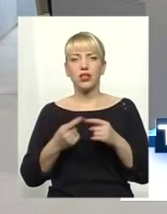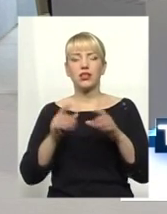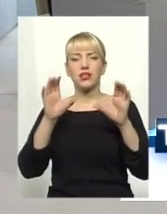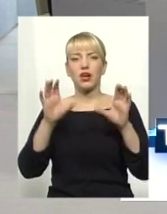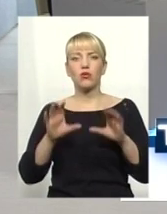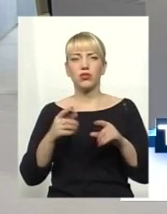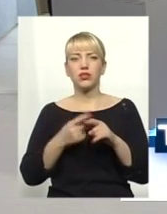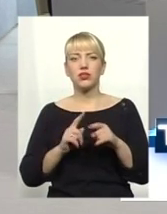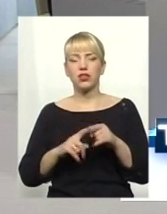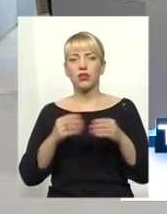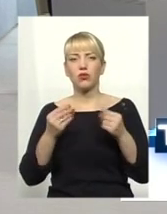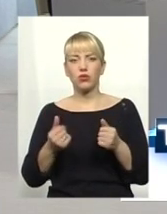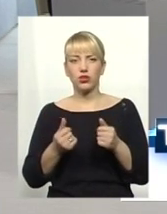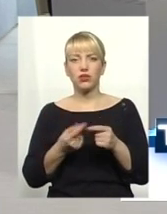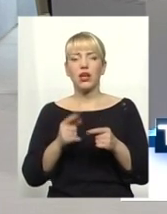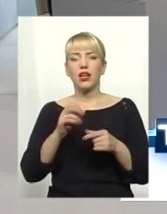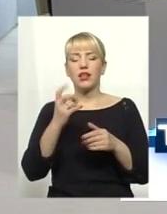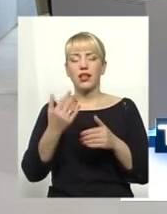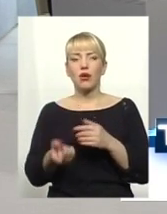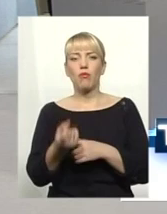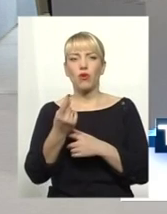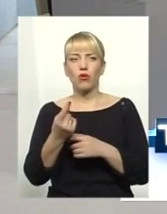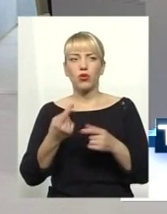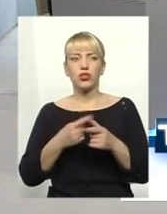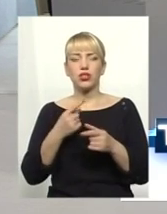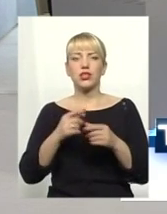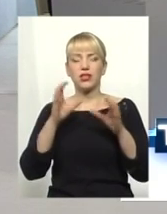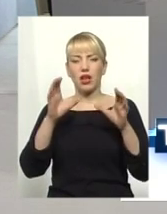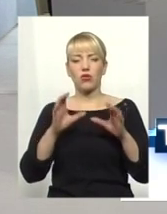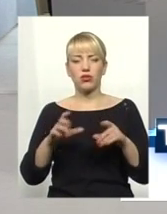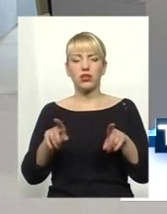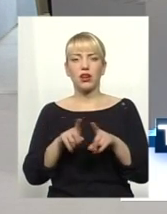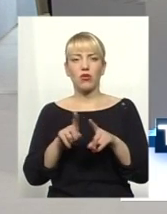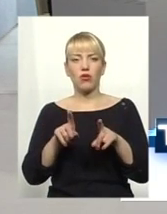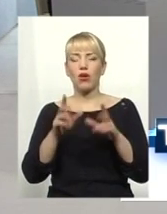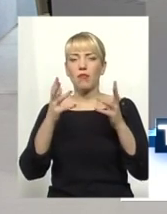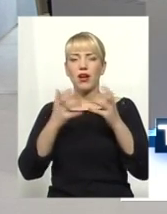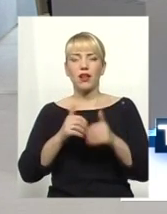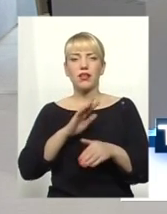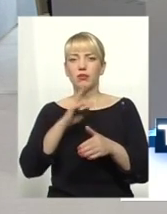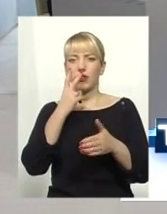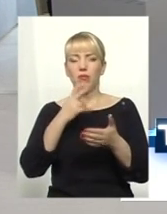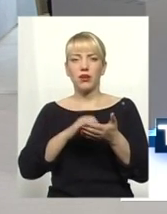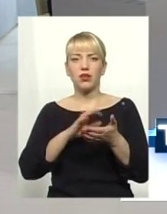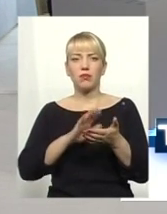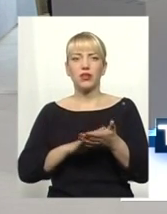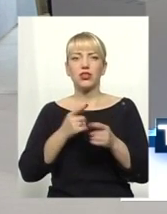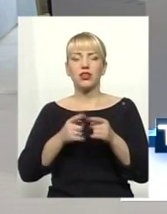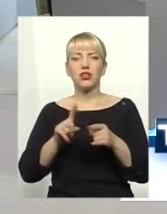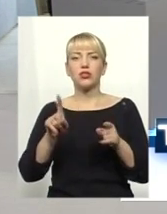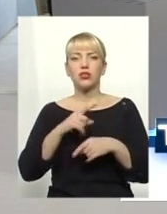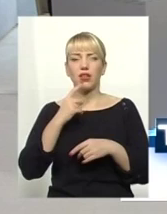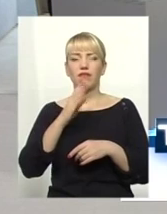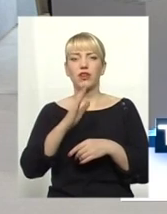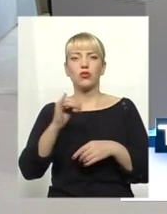цих коштів, їх походження, чинним законодавством такого механізму не передбачено. І те, що сказав Віктор Іванович,